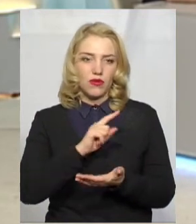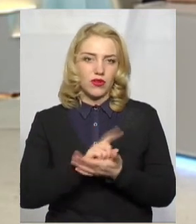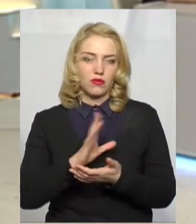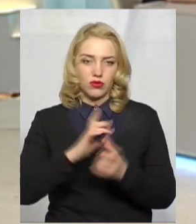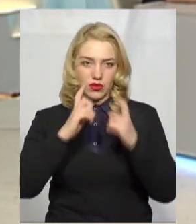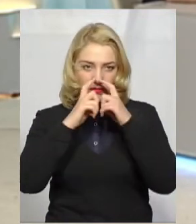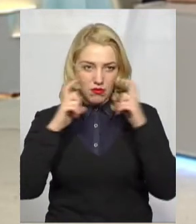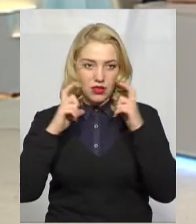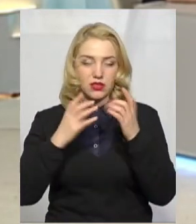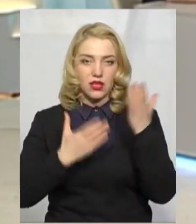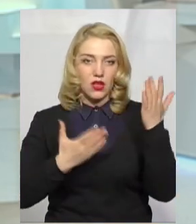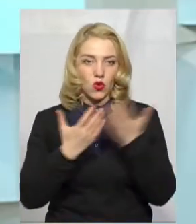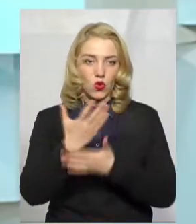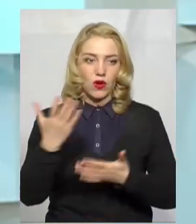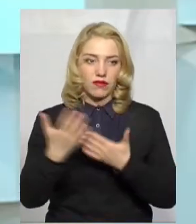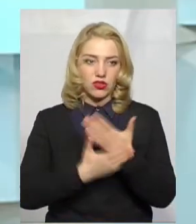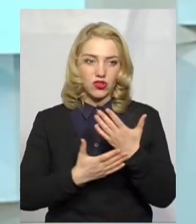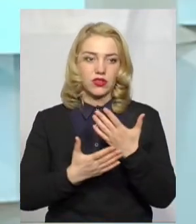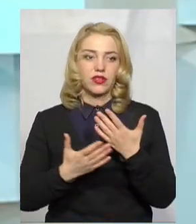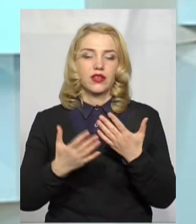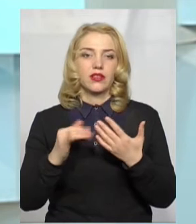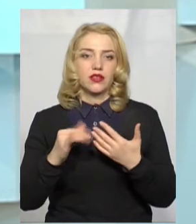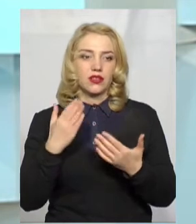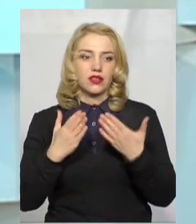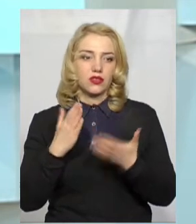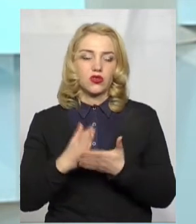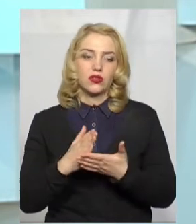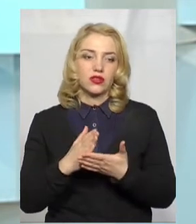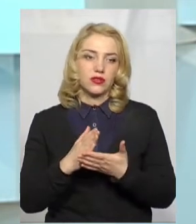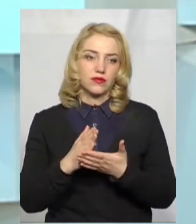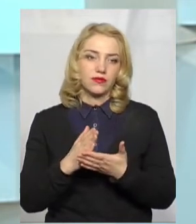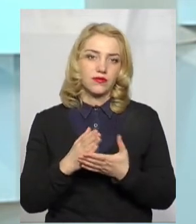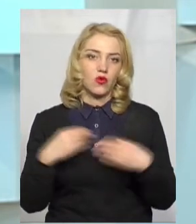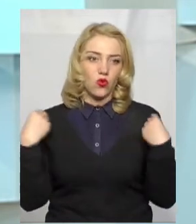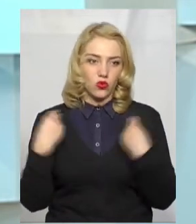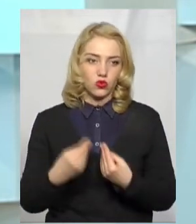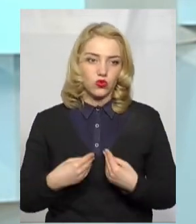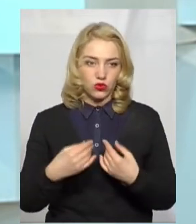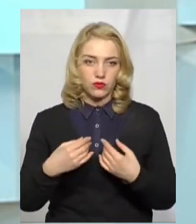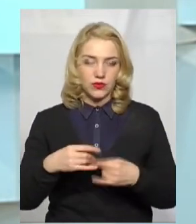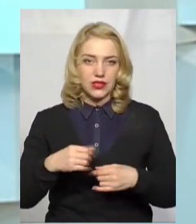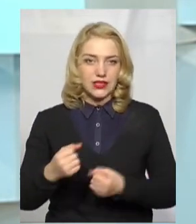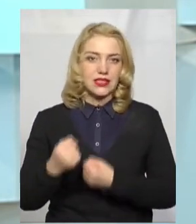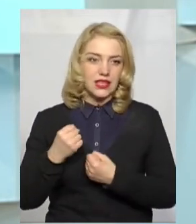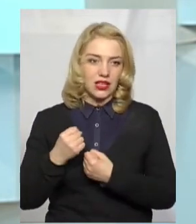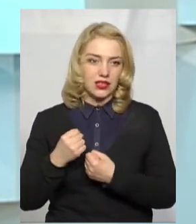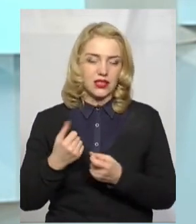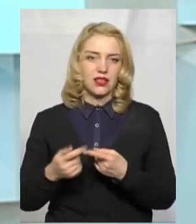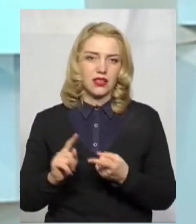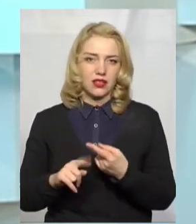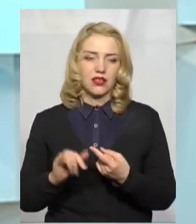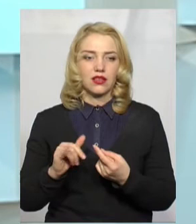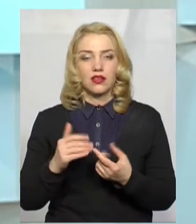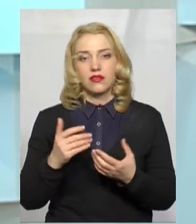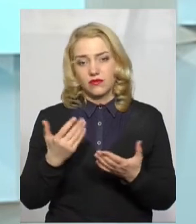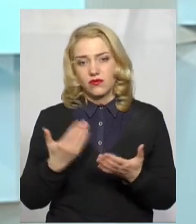і маска, і рукавички. По можливості, звичайно, якщо є такий звідний костюм. Якщо нема, то хоча б